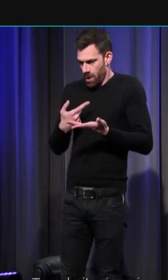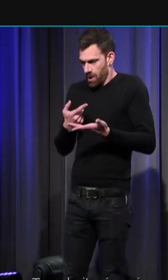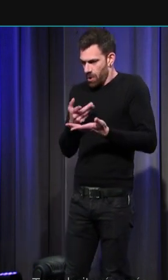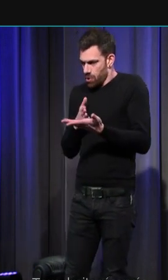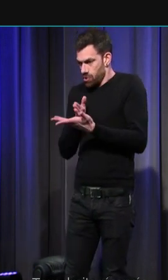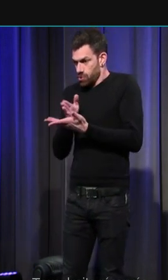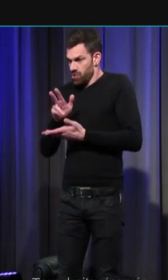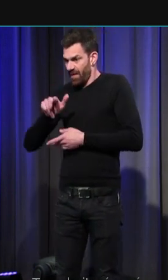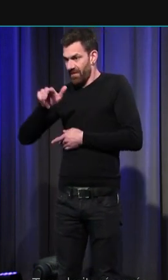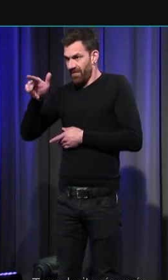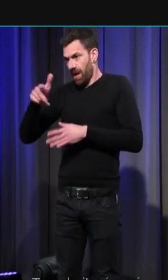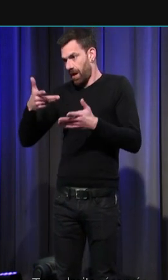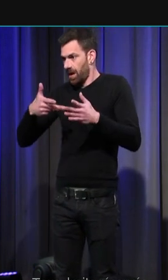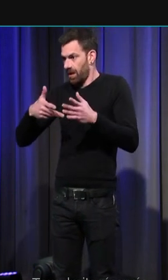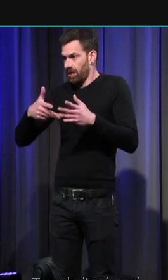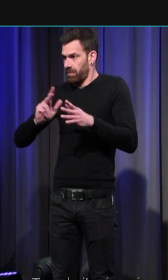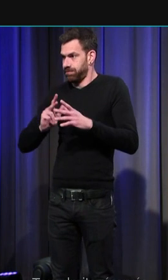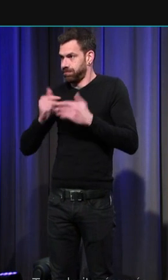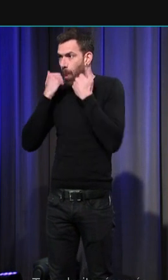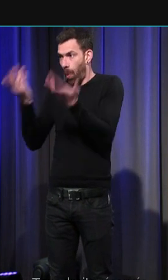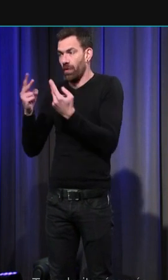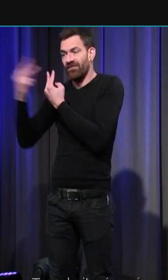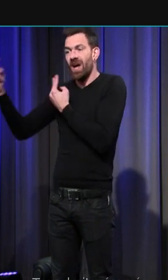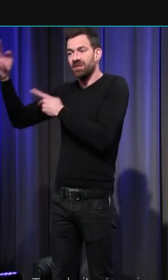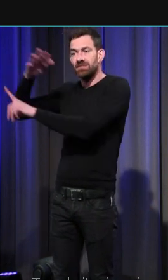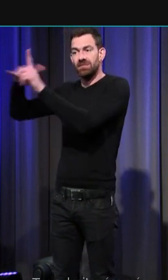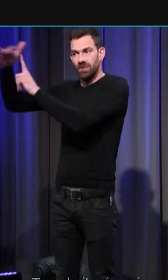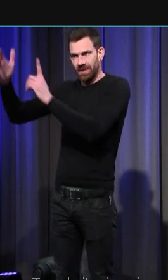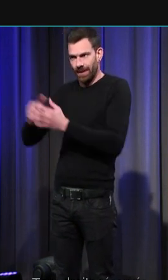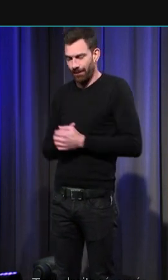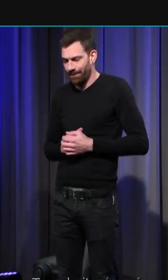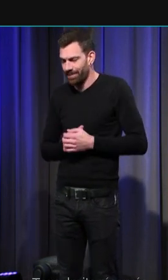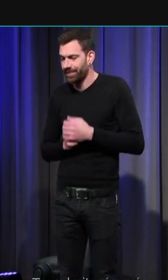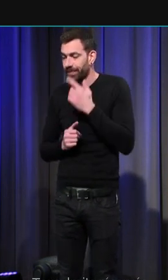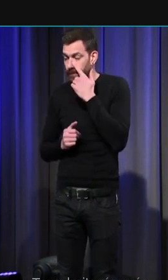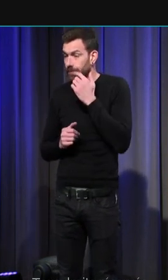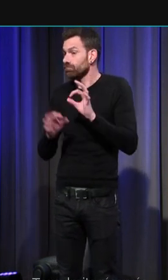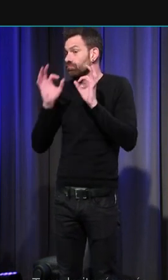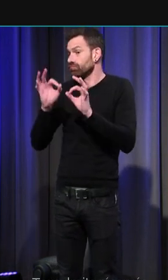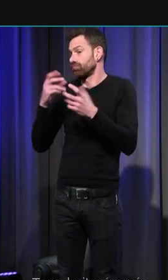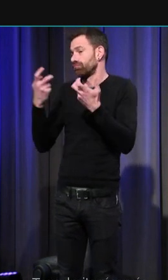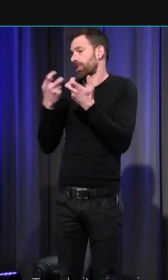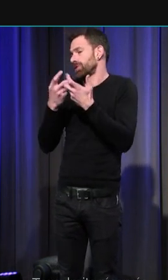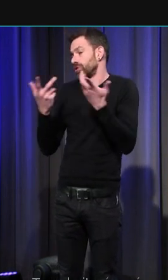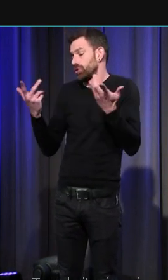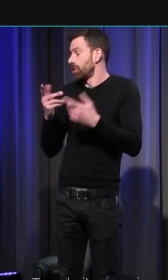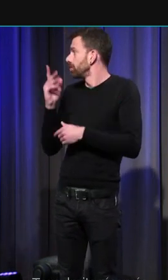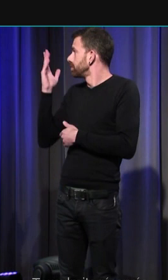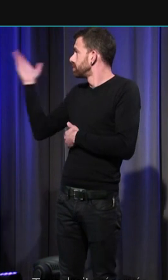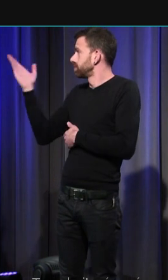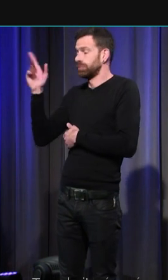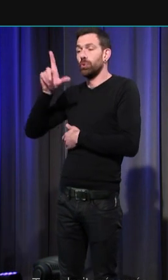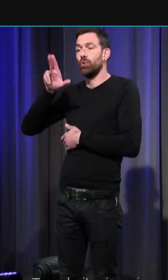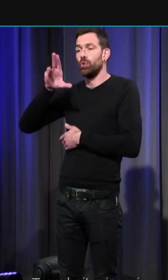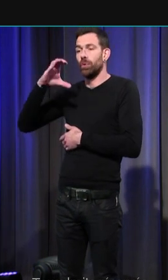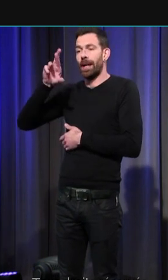au regard de la société. Comme l'illustre l'exemple antique de Lucrèce, abondamment